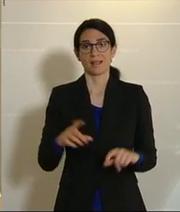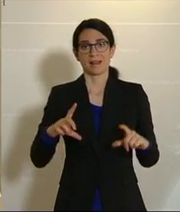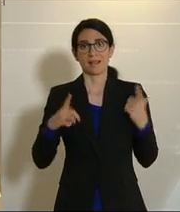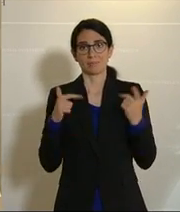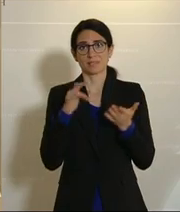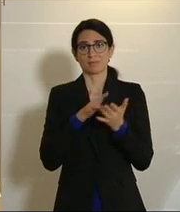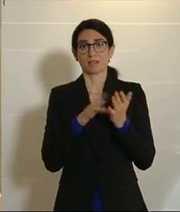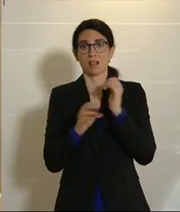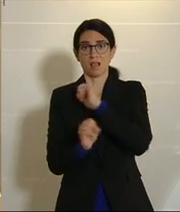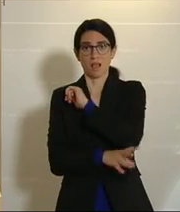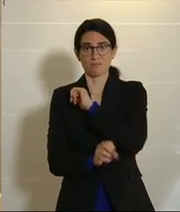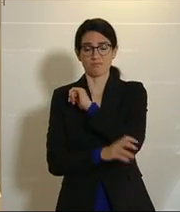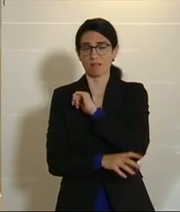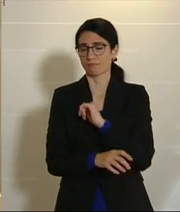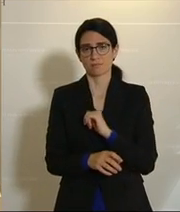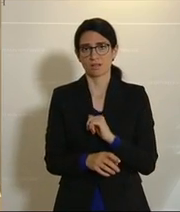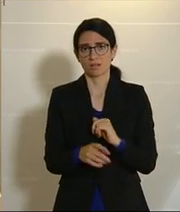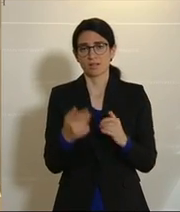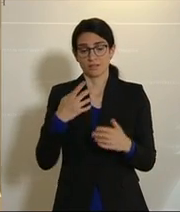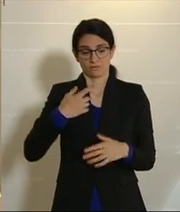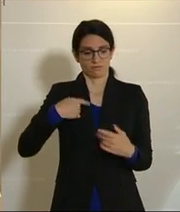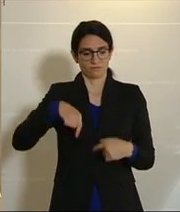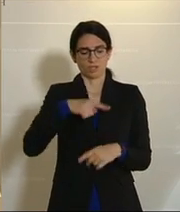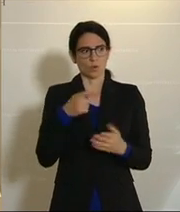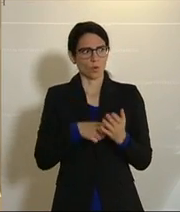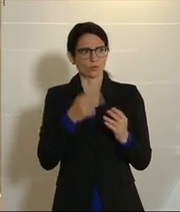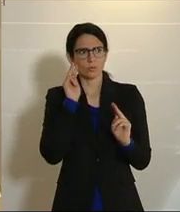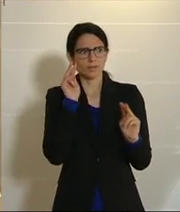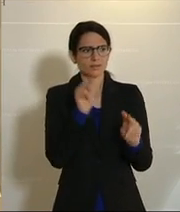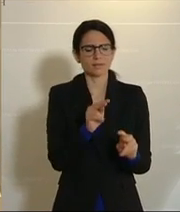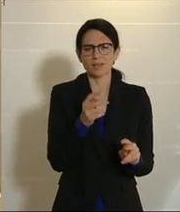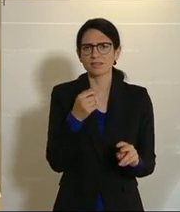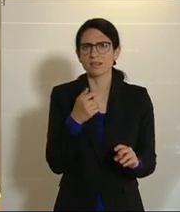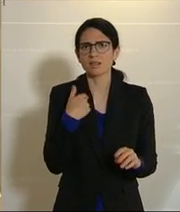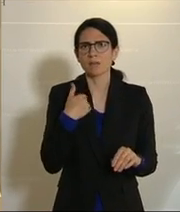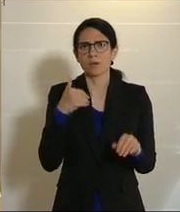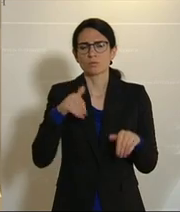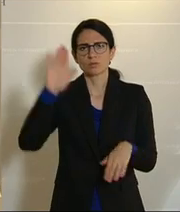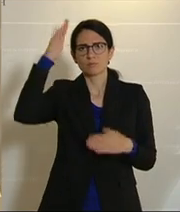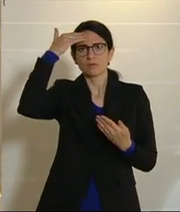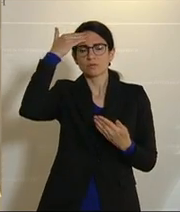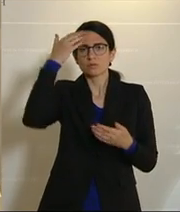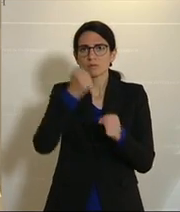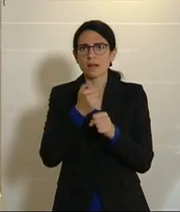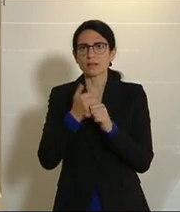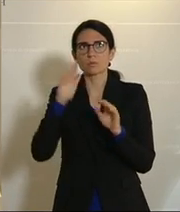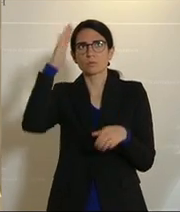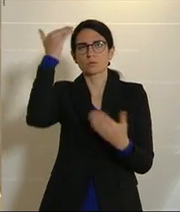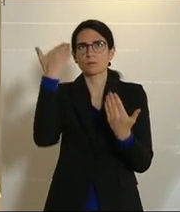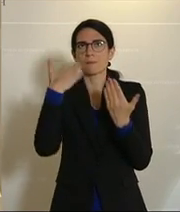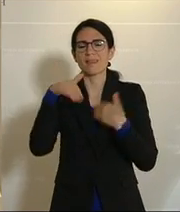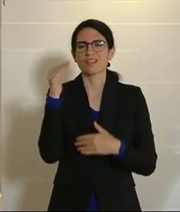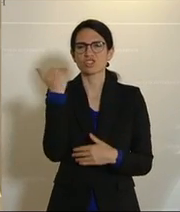übersehen, und auch das kann man nicht kaufen, dazu brauche ich Rahmenbedingungen, ich brauche aber auch Bewusstseinsänderung und Bewusstseinsschärfung.